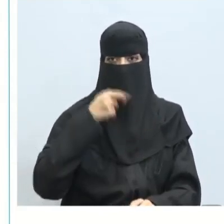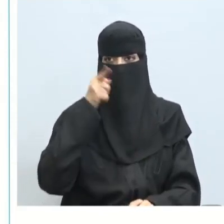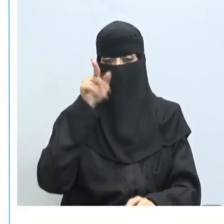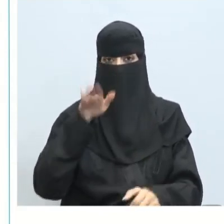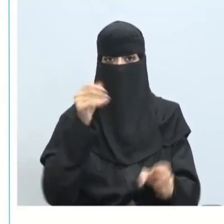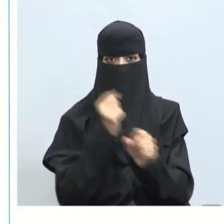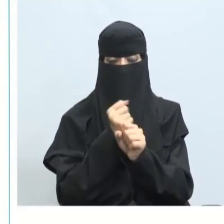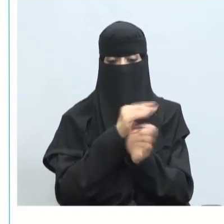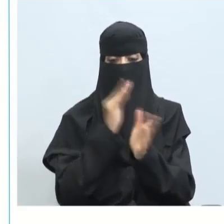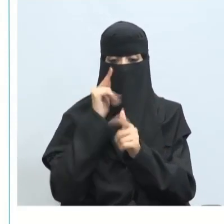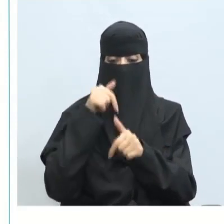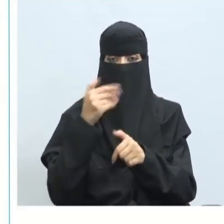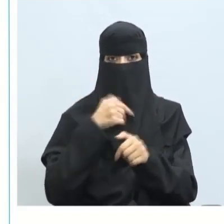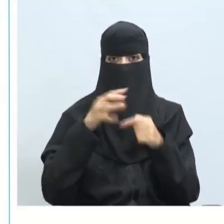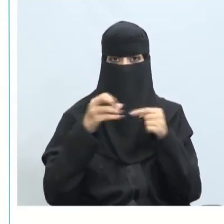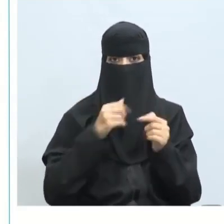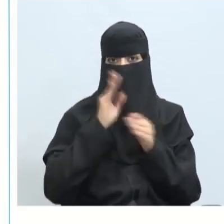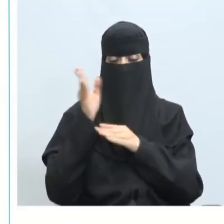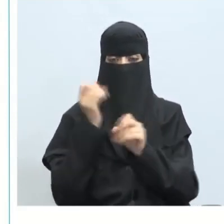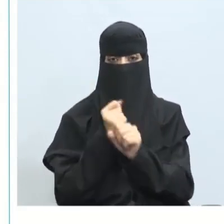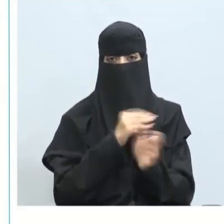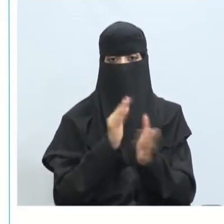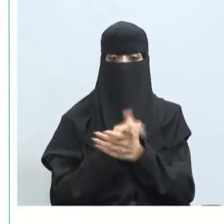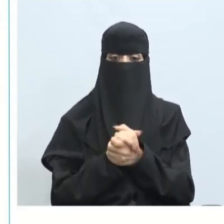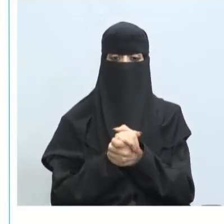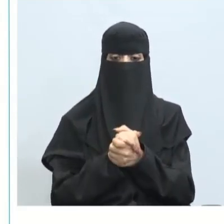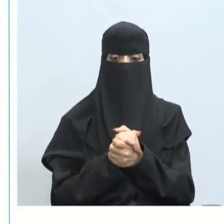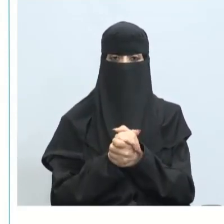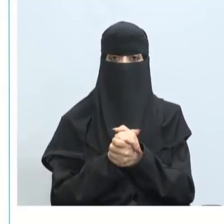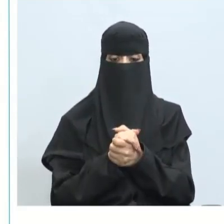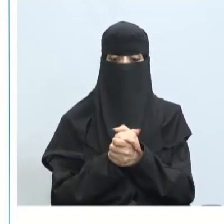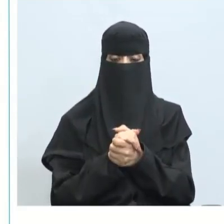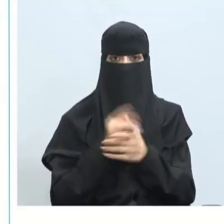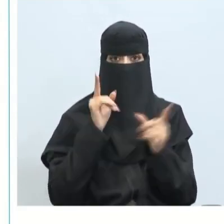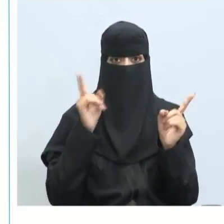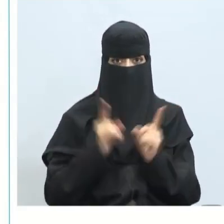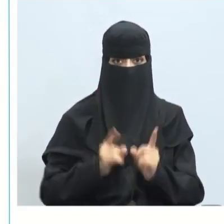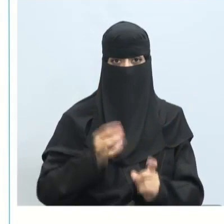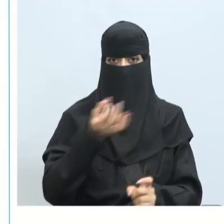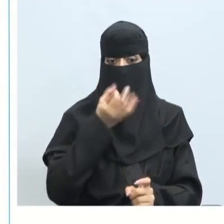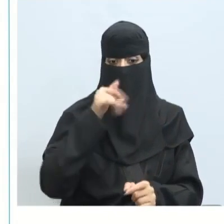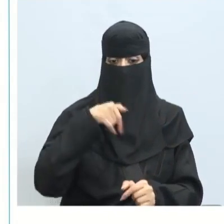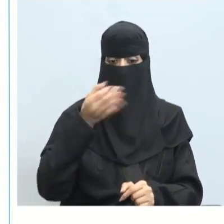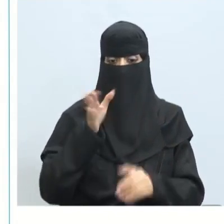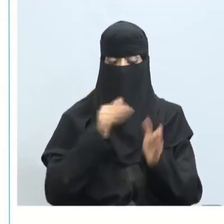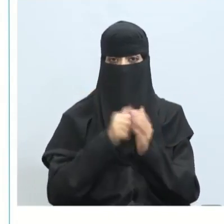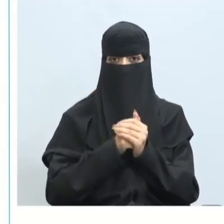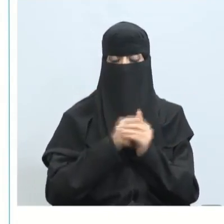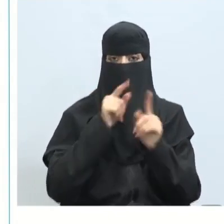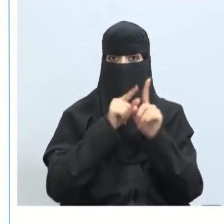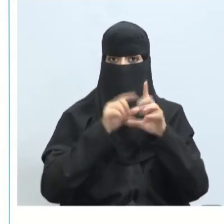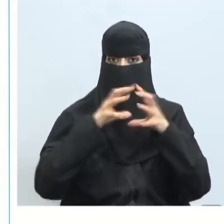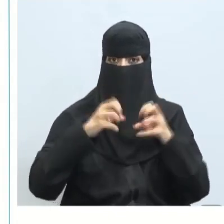العمل أو تسبب بضغوط السلبية تجاه العمل إذا ملخص حديثا اليوم تحدثنا عن